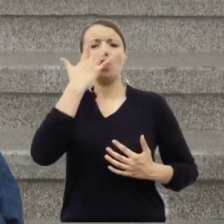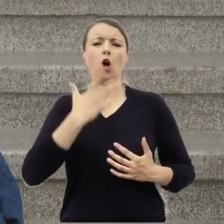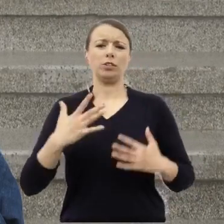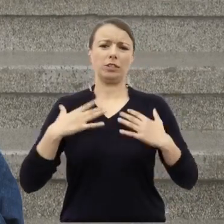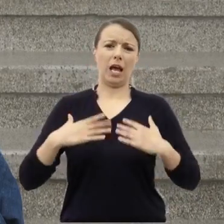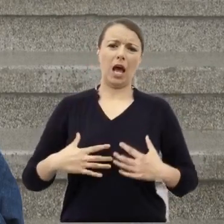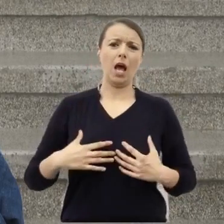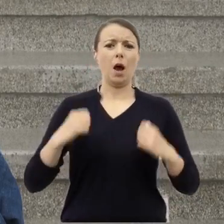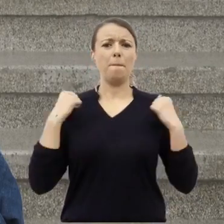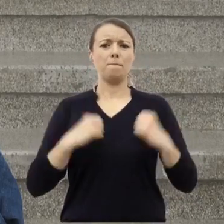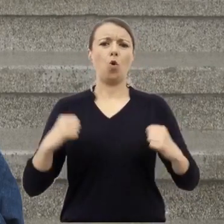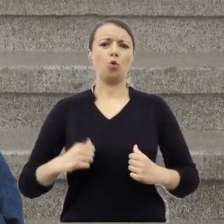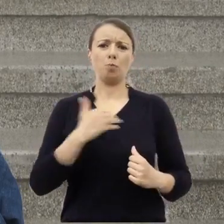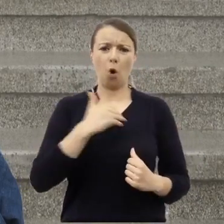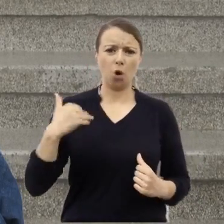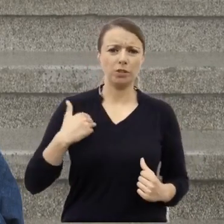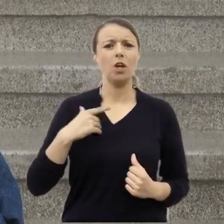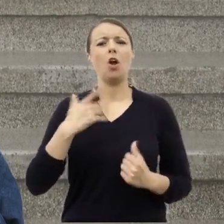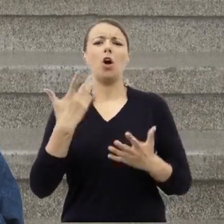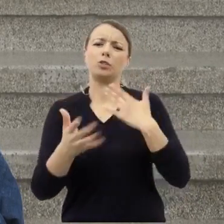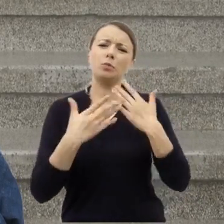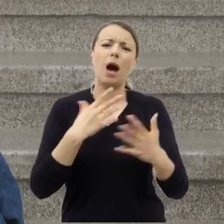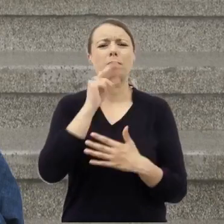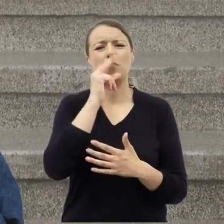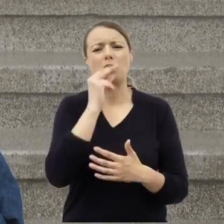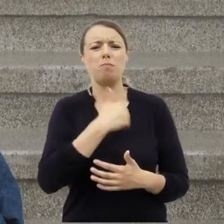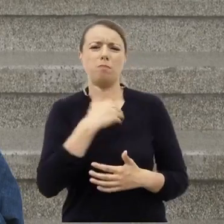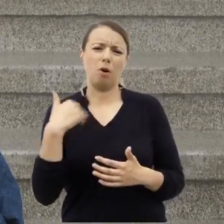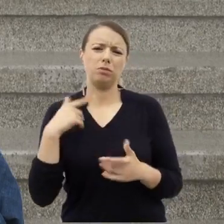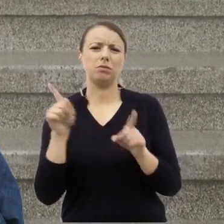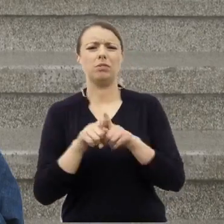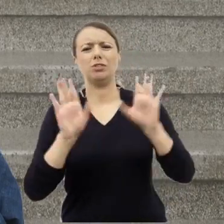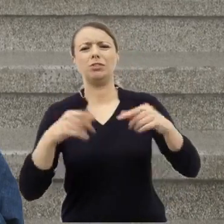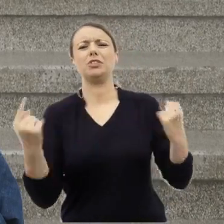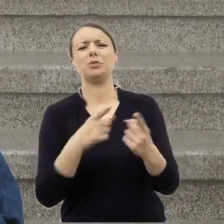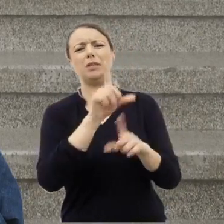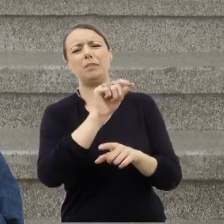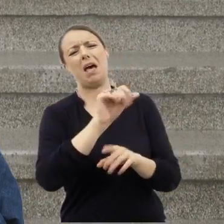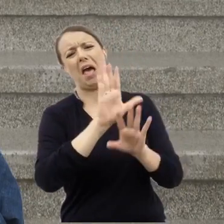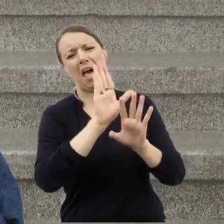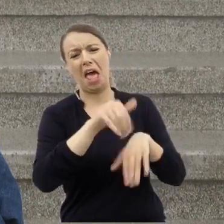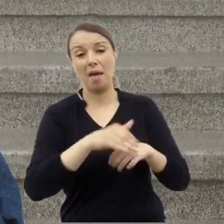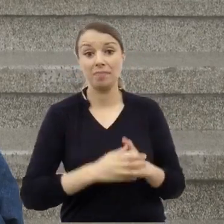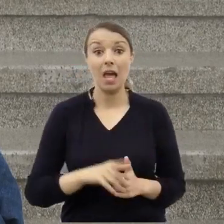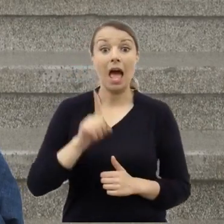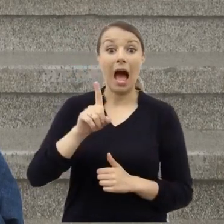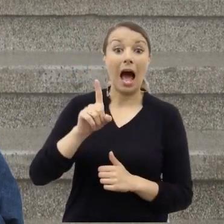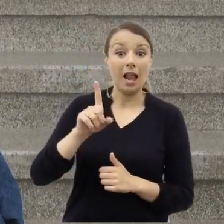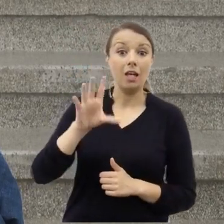lekceważący tę sytuację. Tymczasem Sobczyński wiedział, jakie